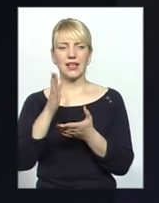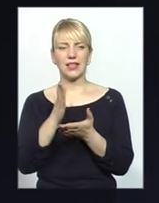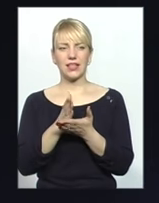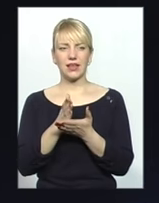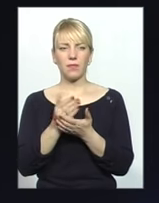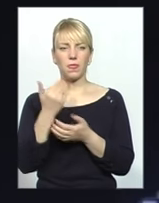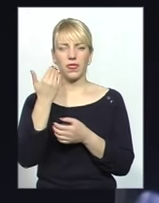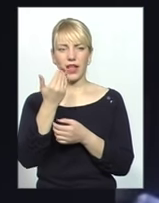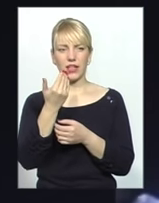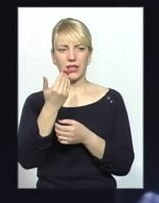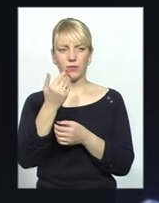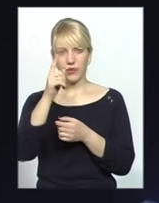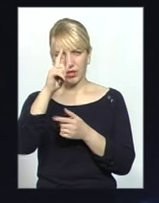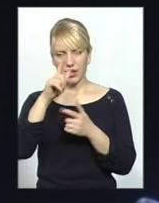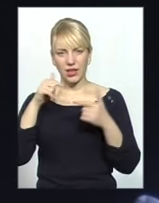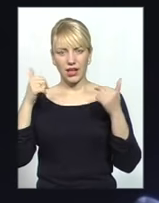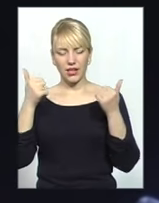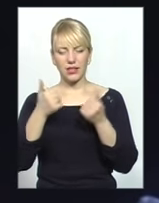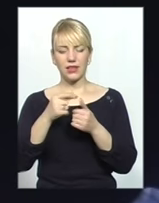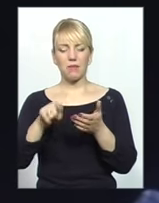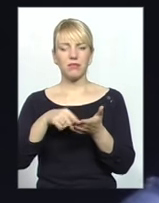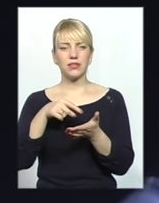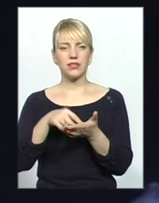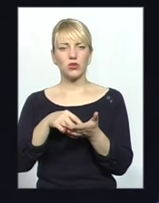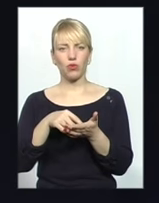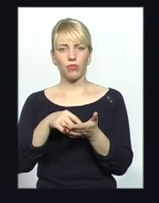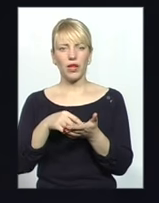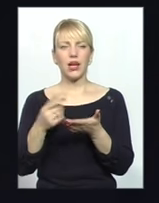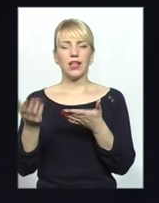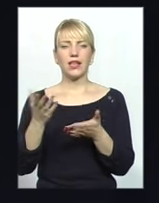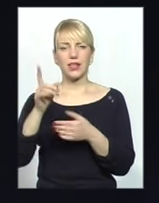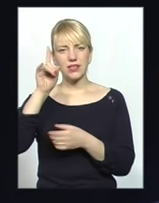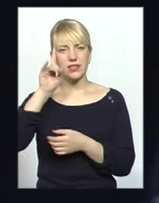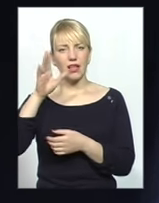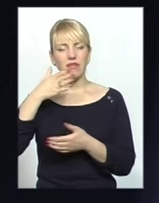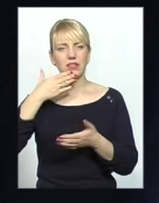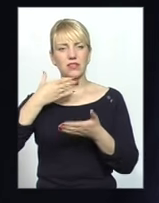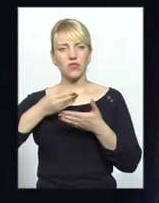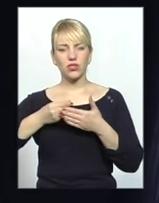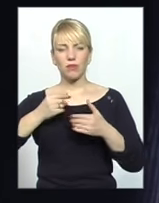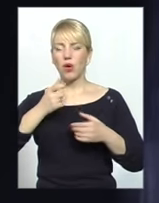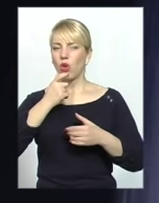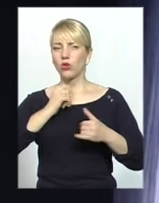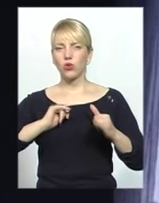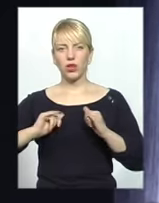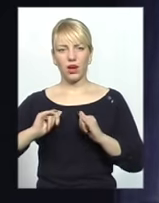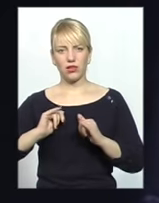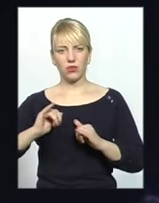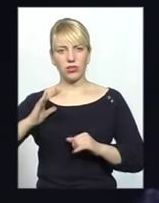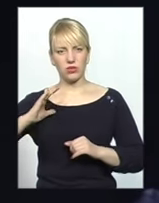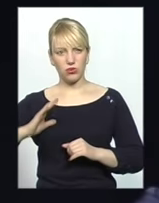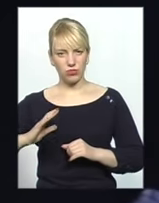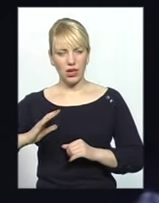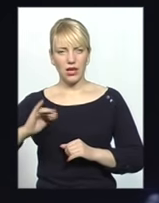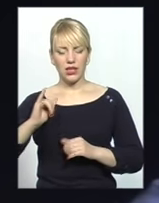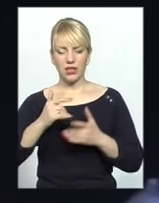навіть не країна, а саме місто, яке славиться своїми мігрантами і своїми різними